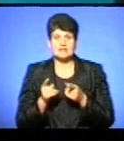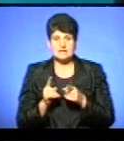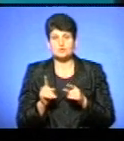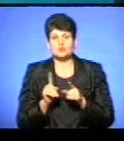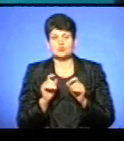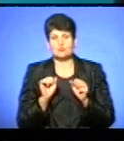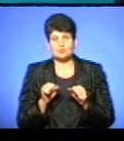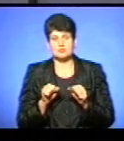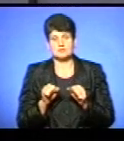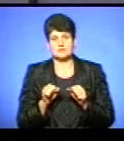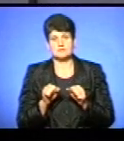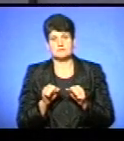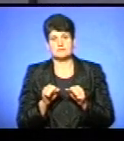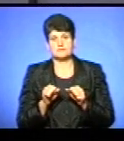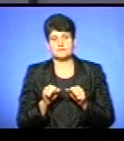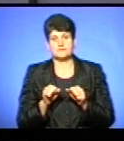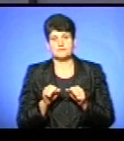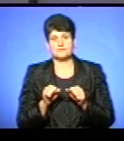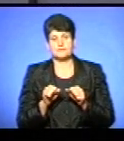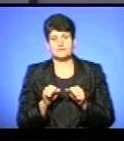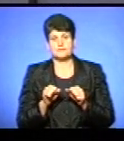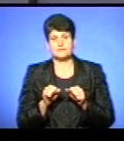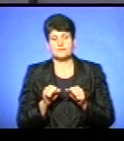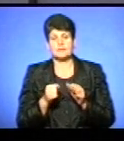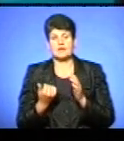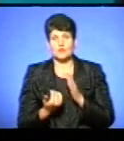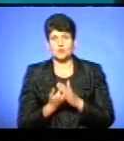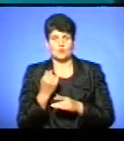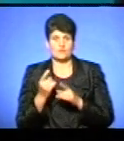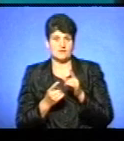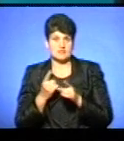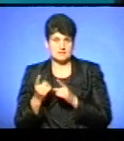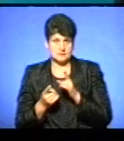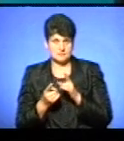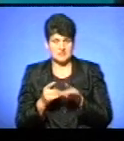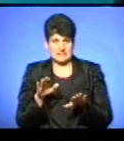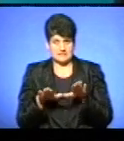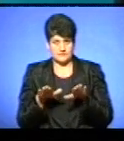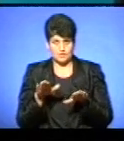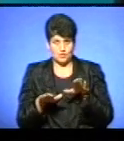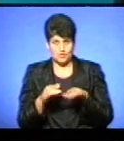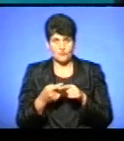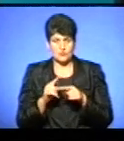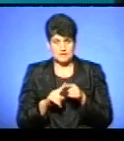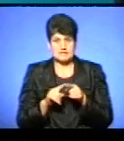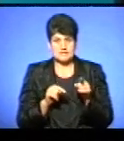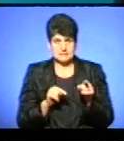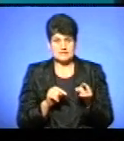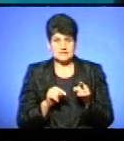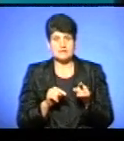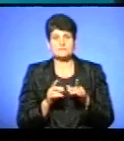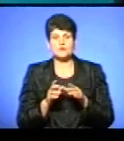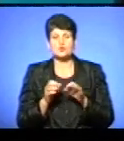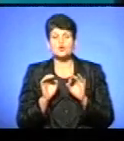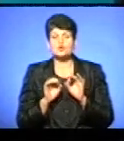що можна уникнути так відповідальності. Ну, але нові зміни десь врегульовують цей механізм.